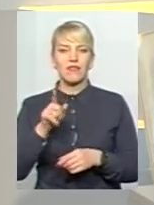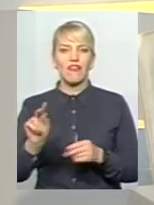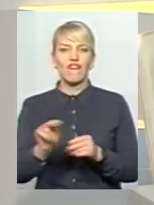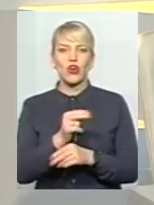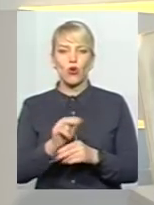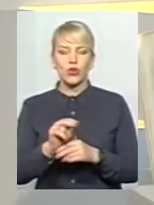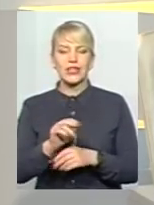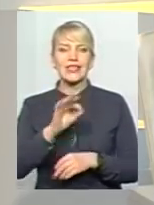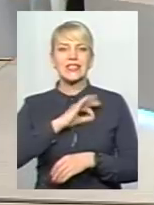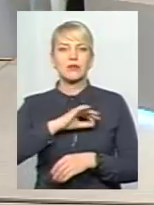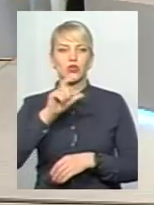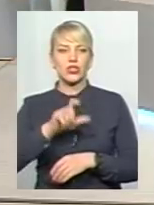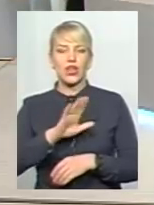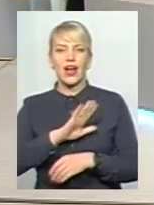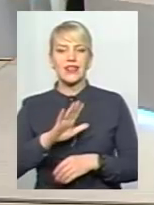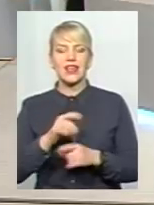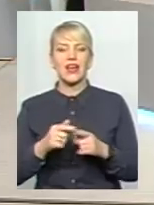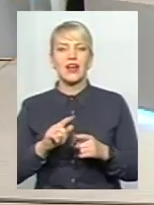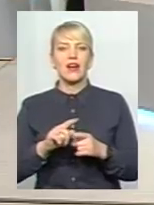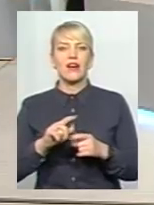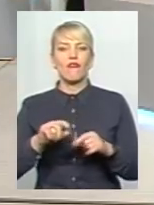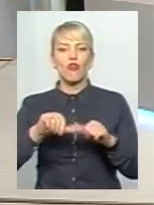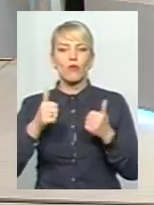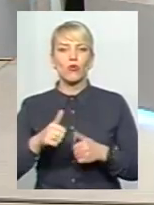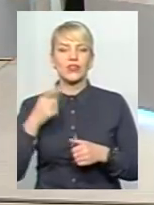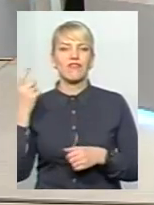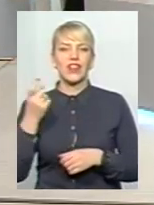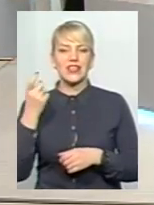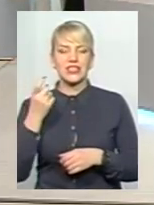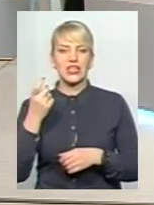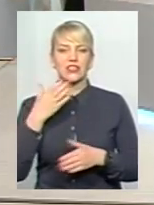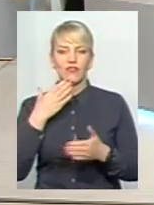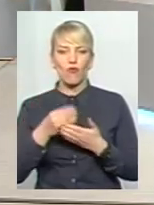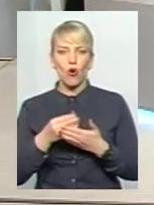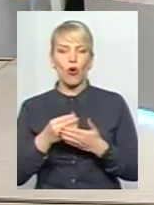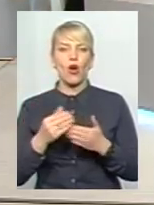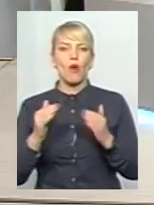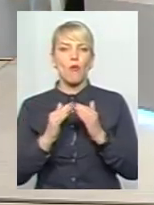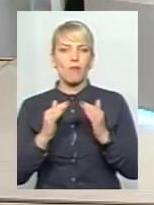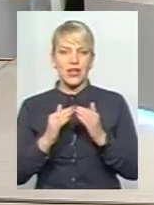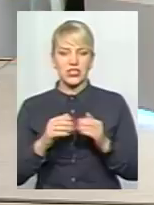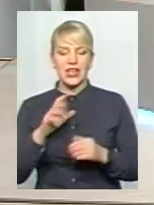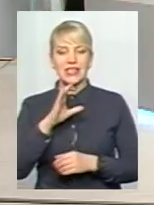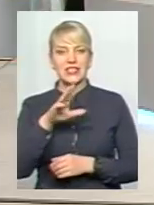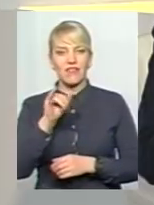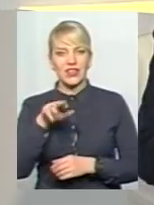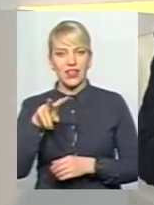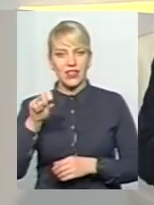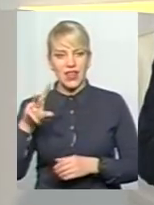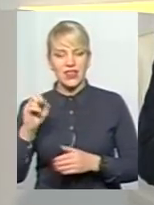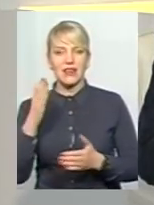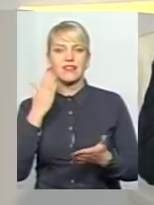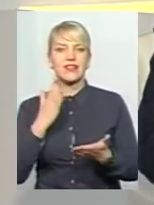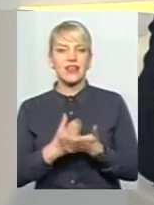а не формуєте власника свого помешкання. Пані Світлана, як більшість мешканців нашого міста є власниками